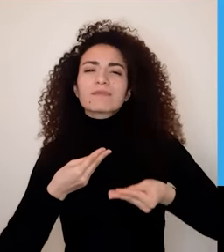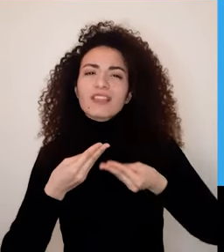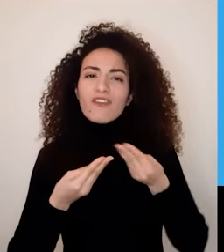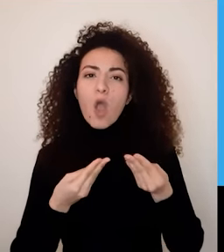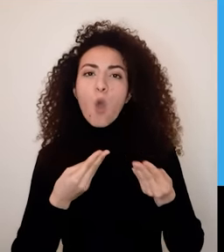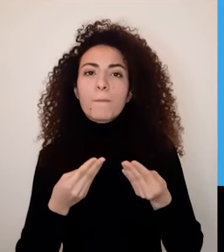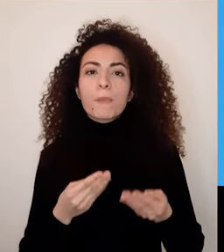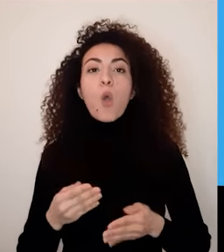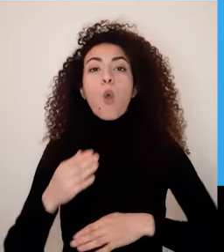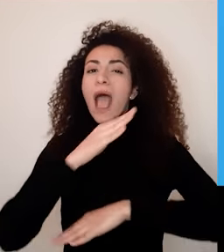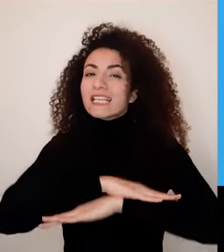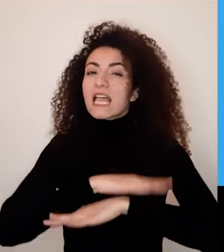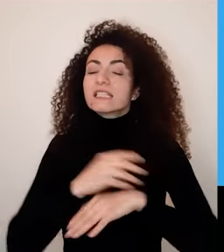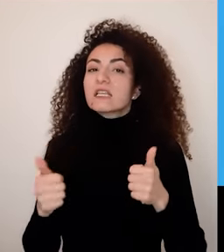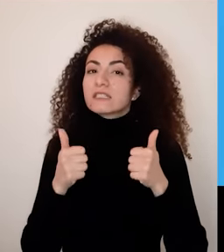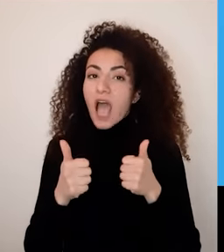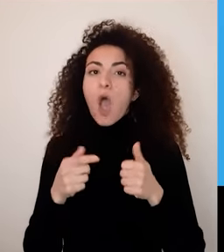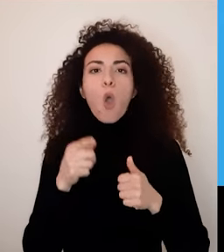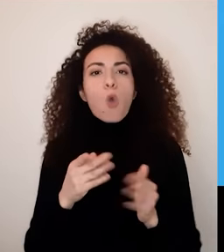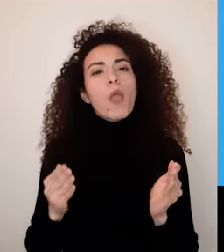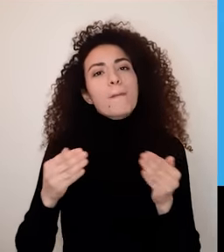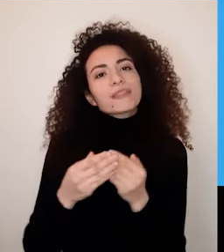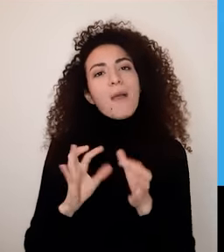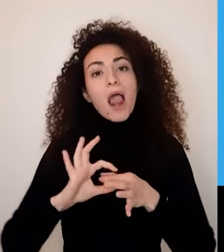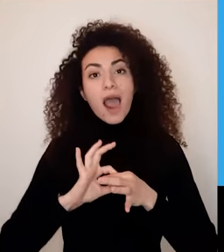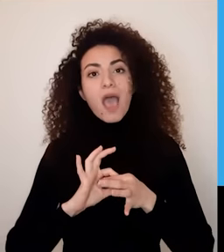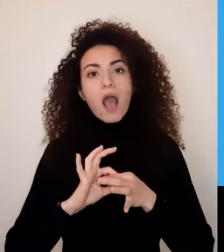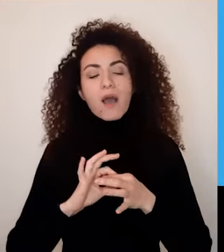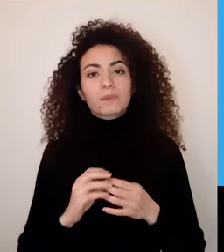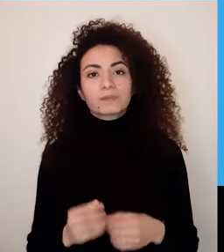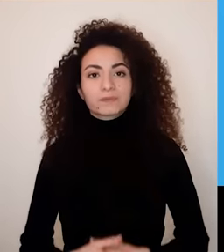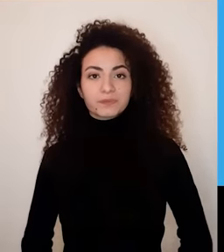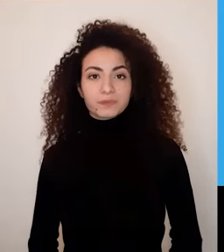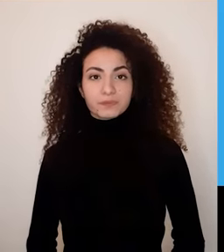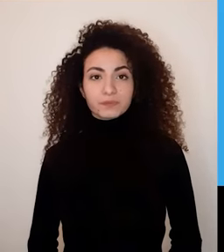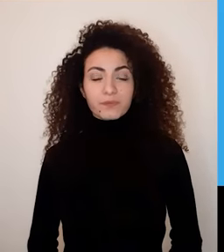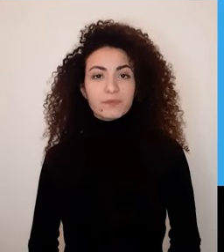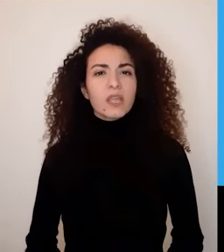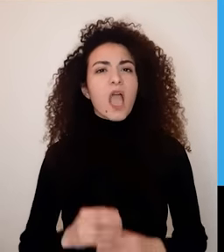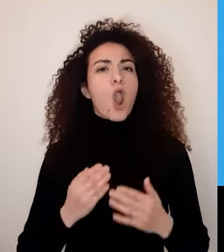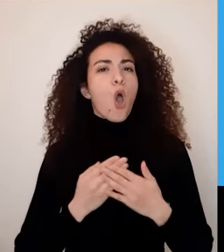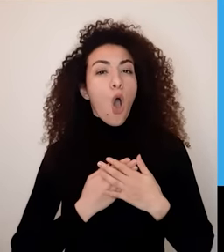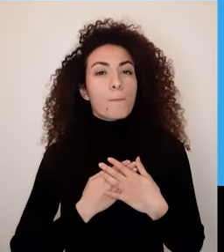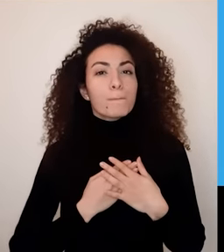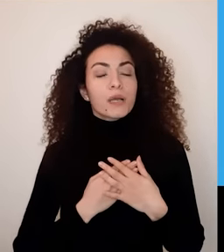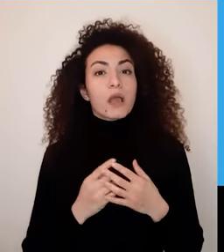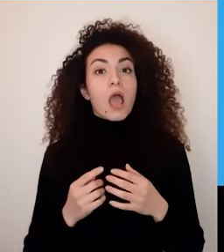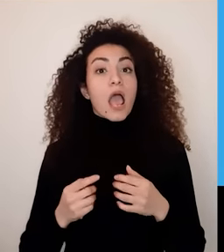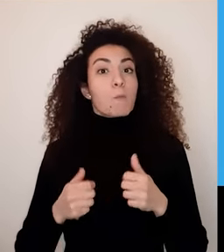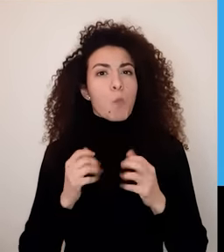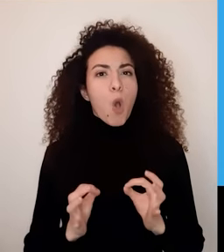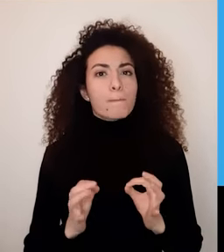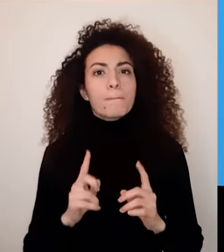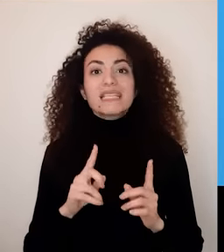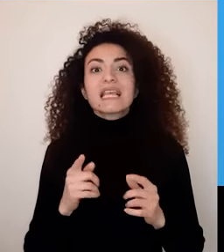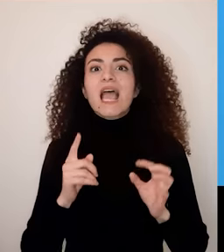بل نوعية الشراكة اللي بنقدمها لبعض والمبنية على مبادئ صحية هي اللي بتحمل علاقة وتغزل مناعة